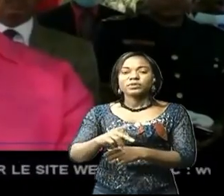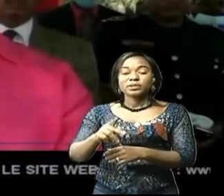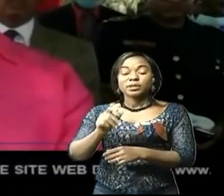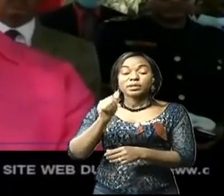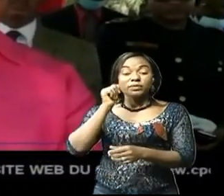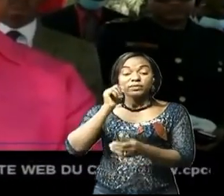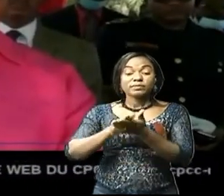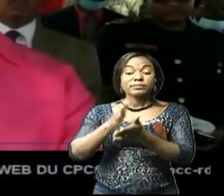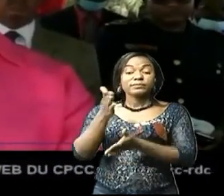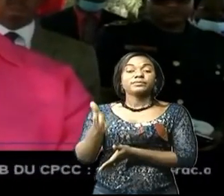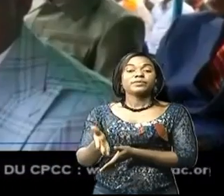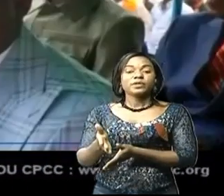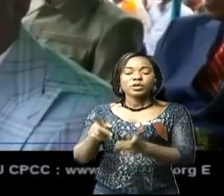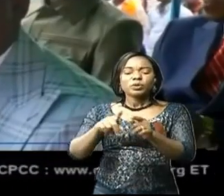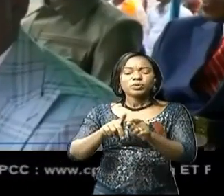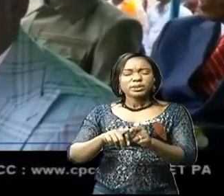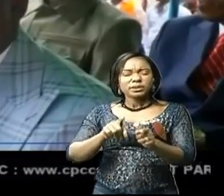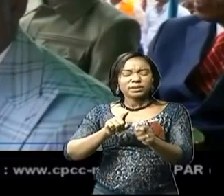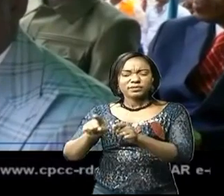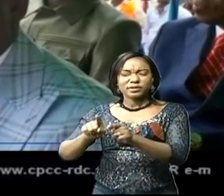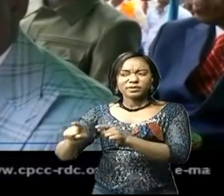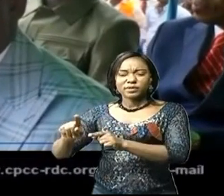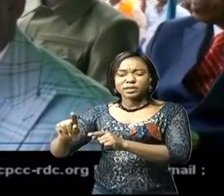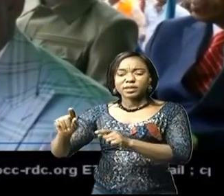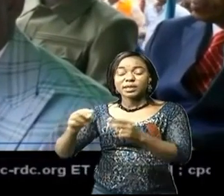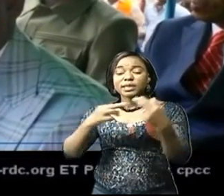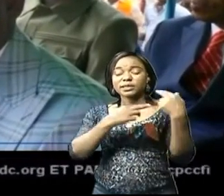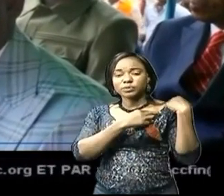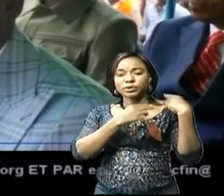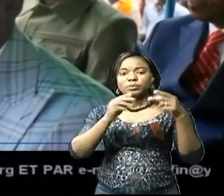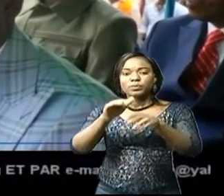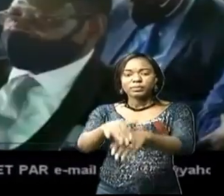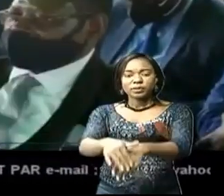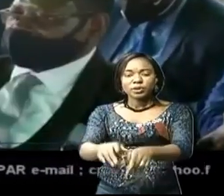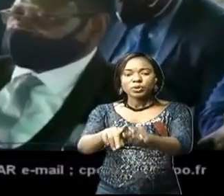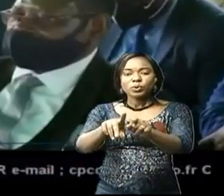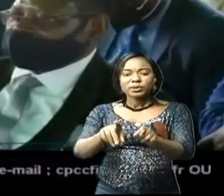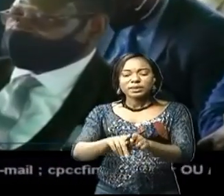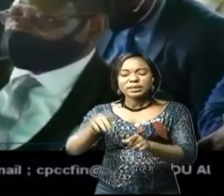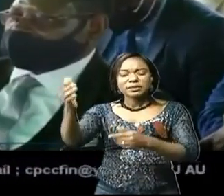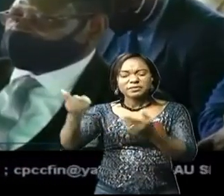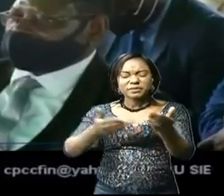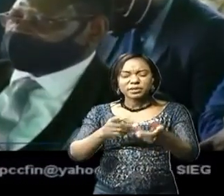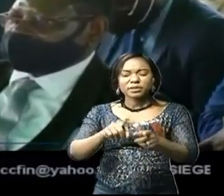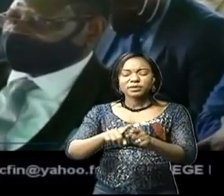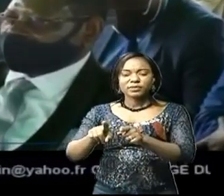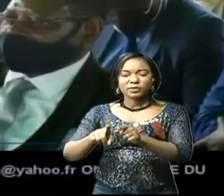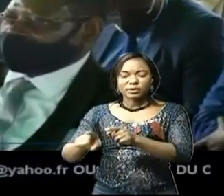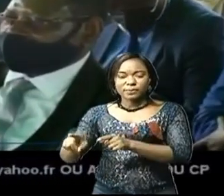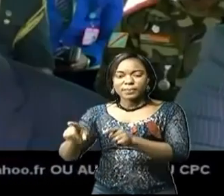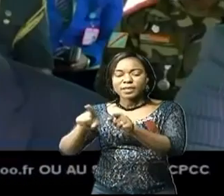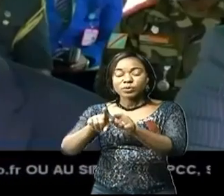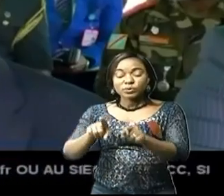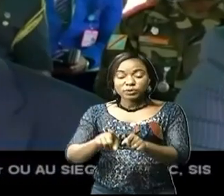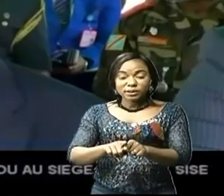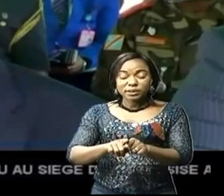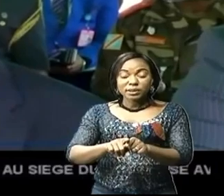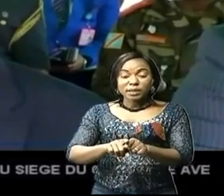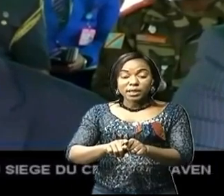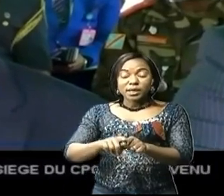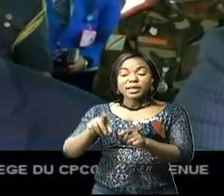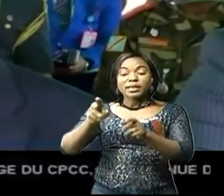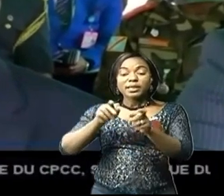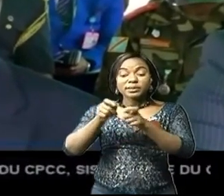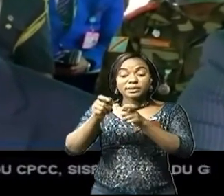et toutes les autorités politico-administratives, ainsi que tous les invités, le numéro 1 de la régie des voies aériennes a, dans